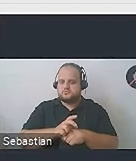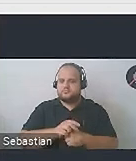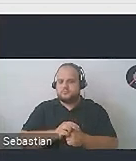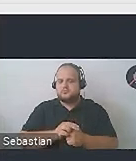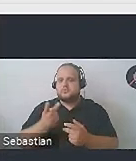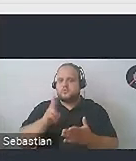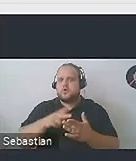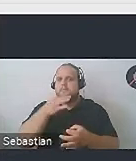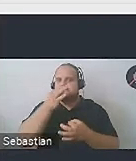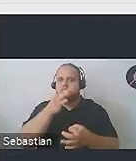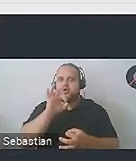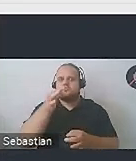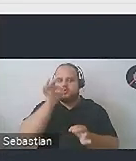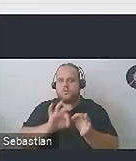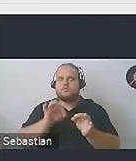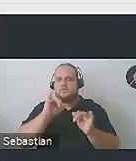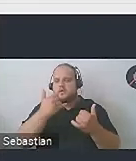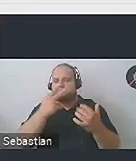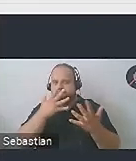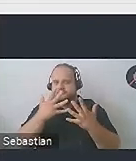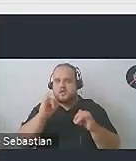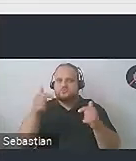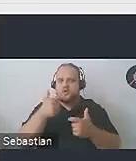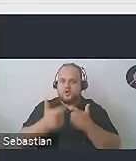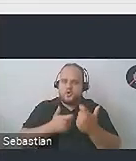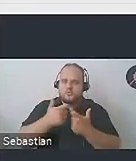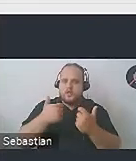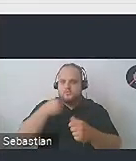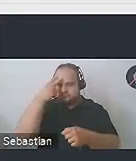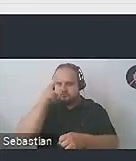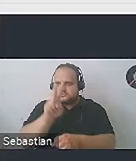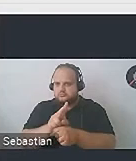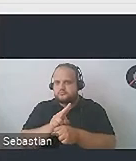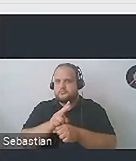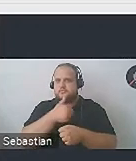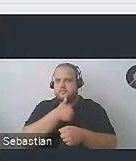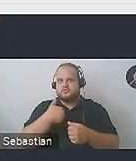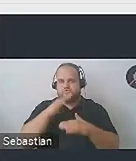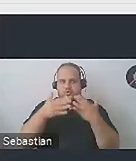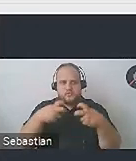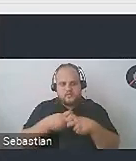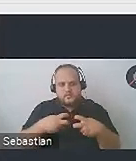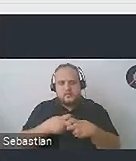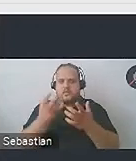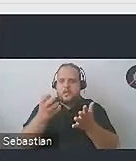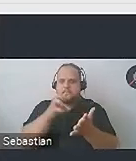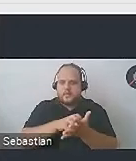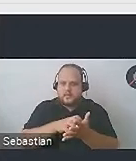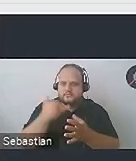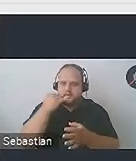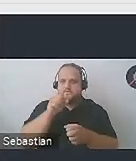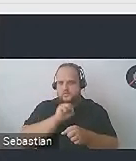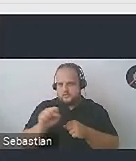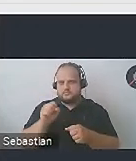konkretne zasady i kryteria, które należy spełnić, żeby uznać, że nasza strona internetowa, aplikacja mobilna jest